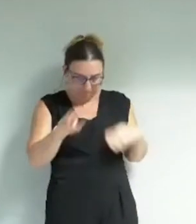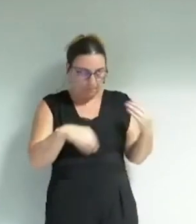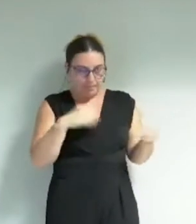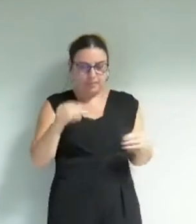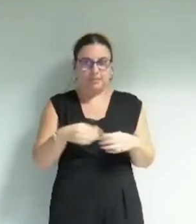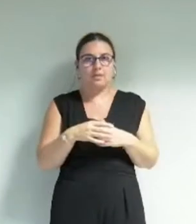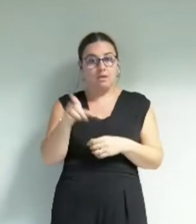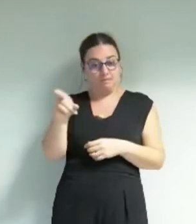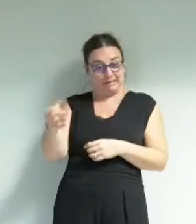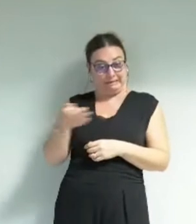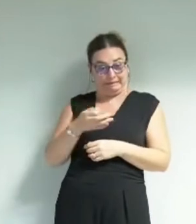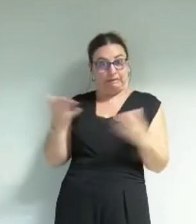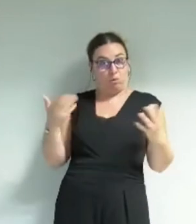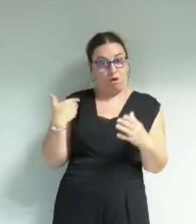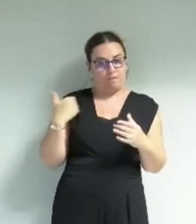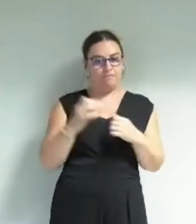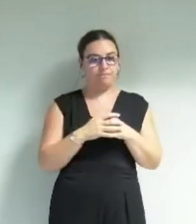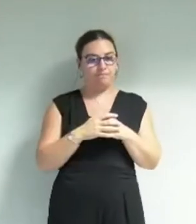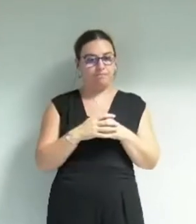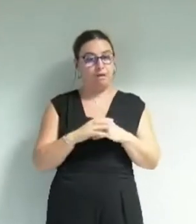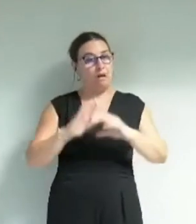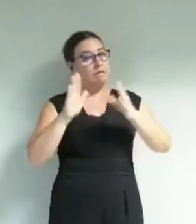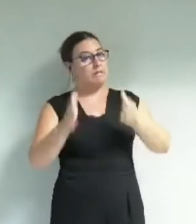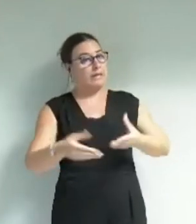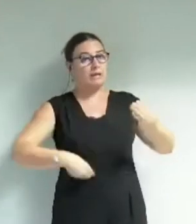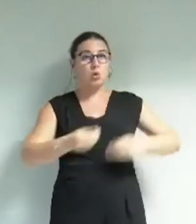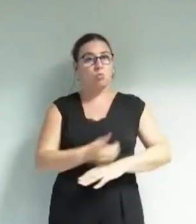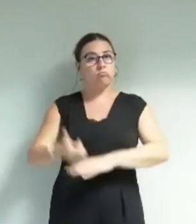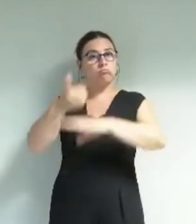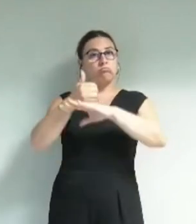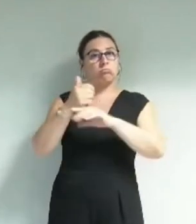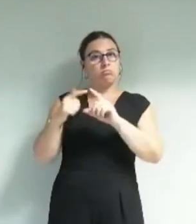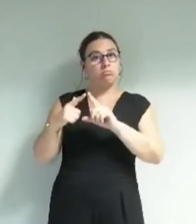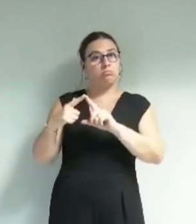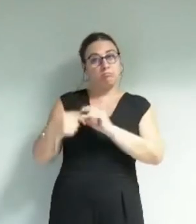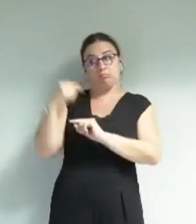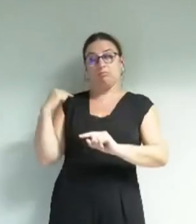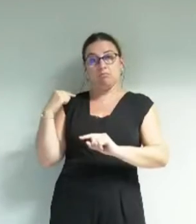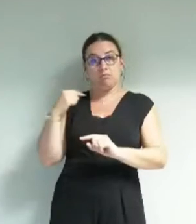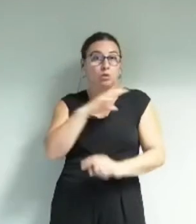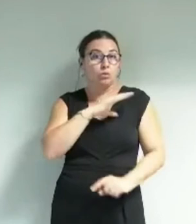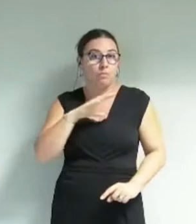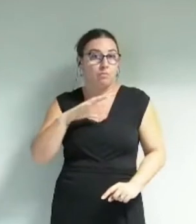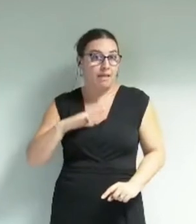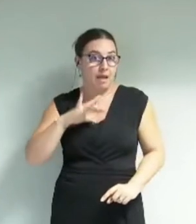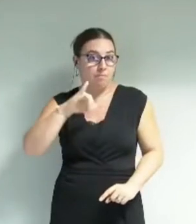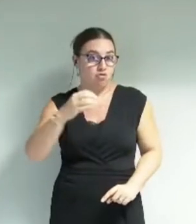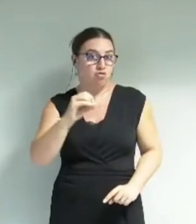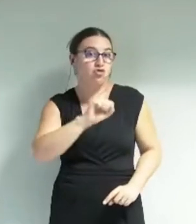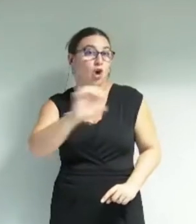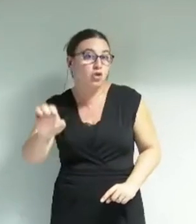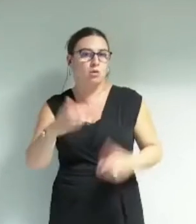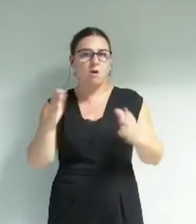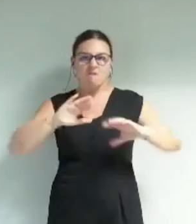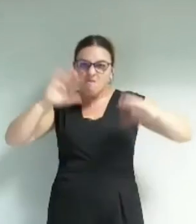alors madame Boer nous dit que le choix de direction précédent donc j'imagine que c'était Béatrice Joss était sectaire